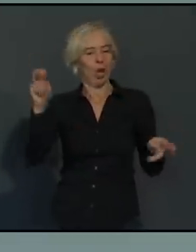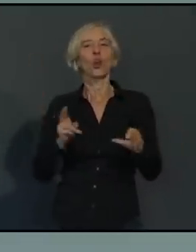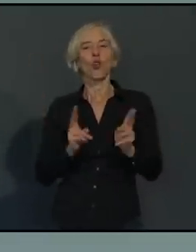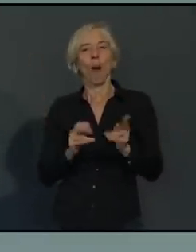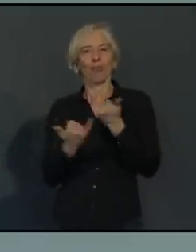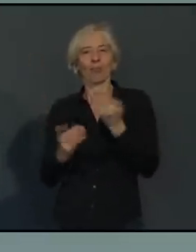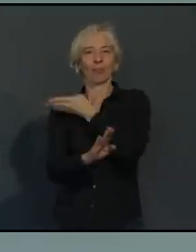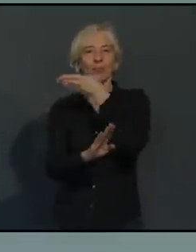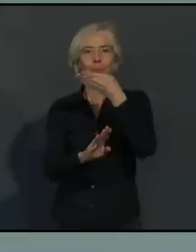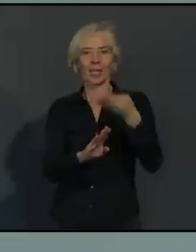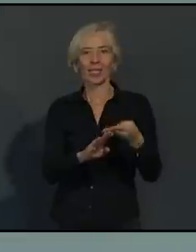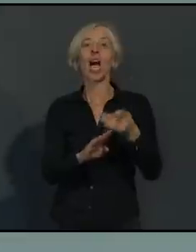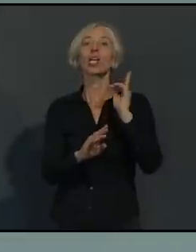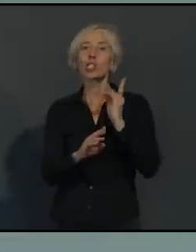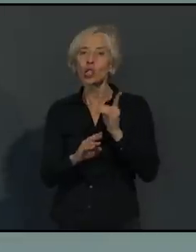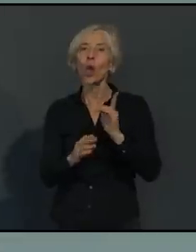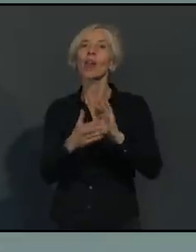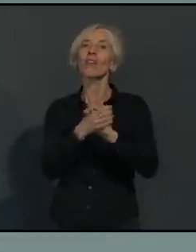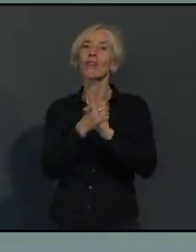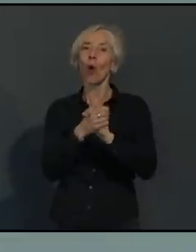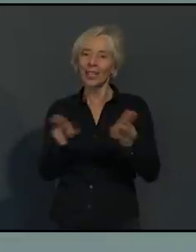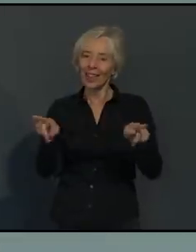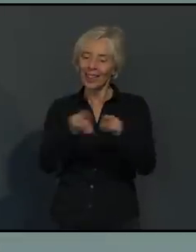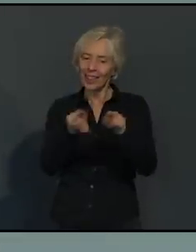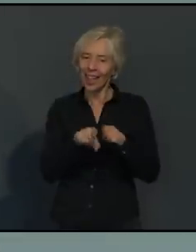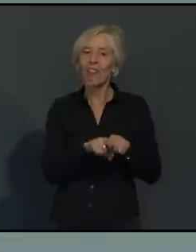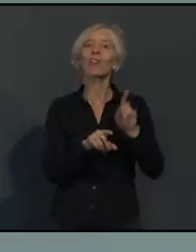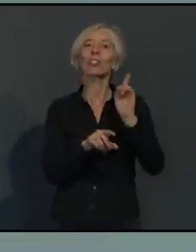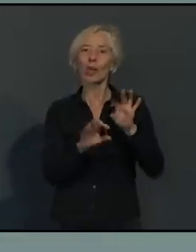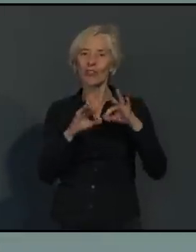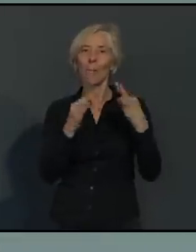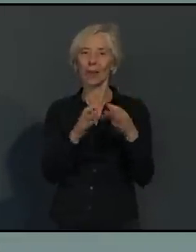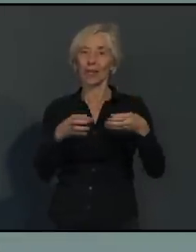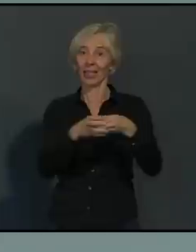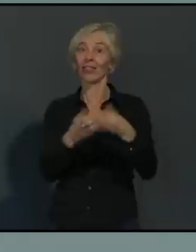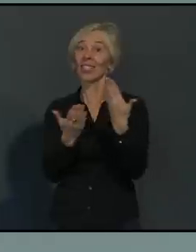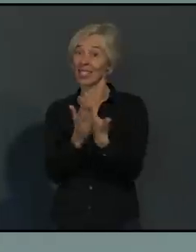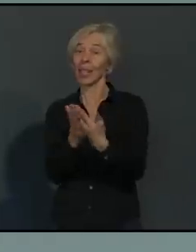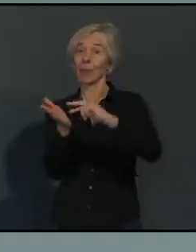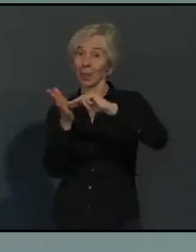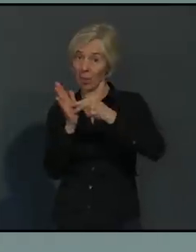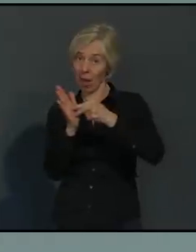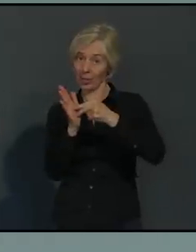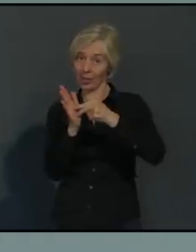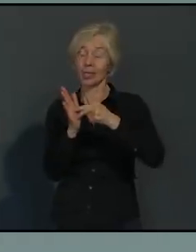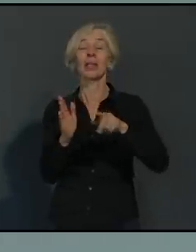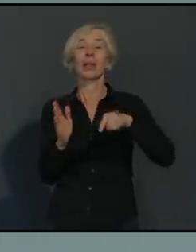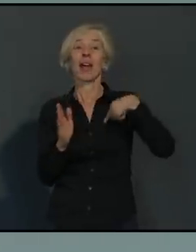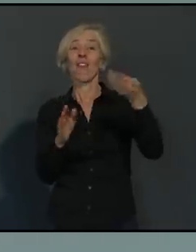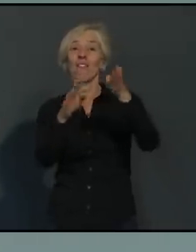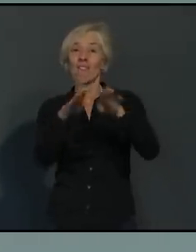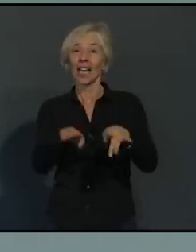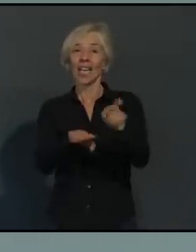dass in der Zeit vom 23.12. bis zum 01.01. sich zehn Personen haushaltsunabhängig miteinander